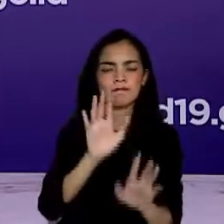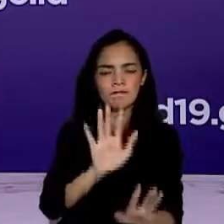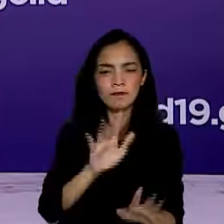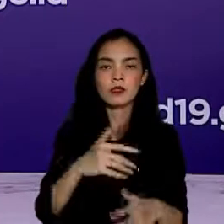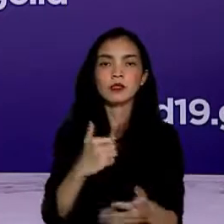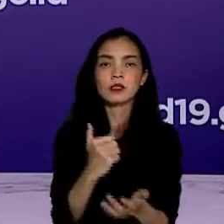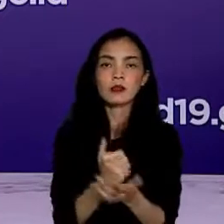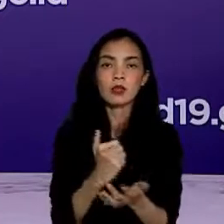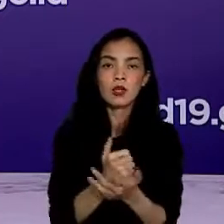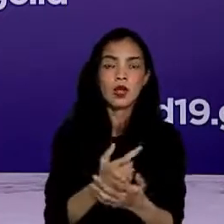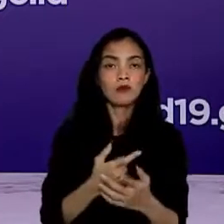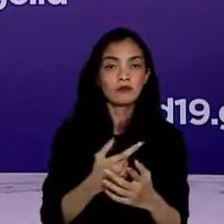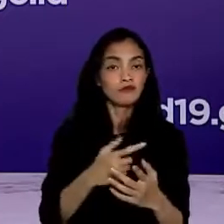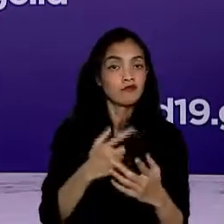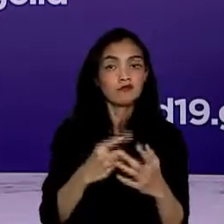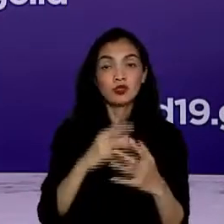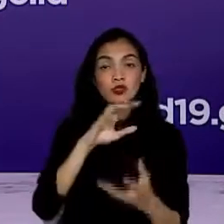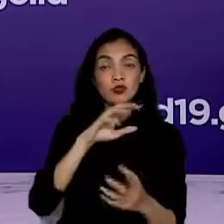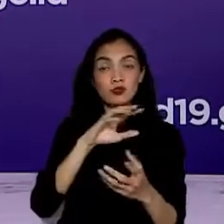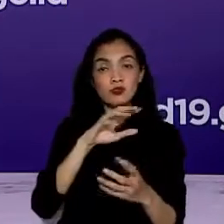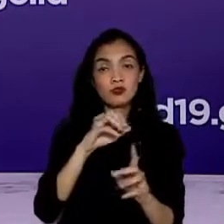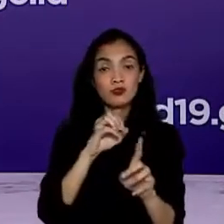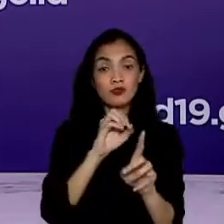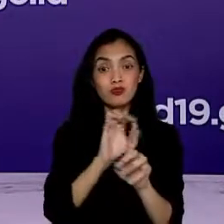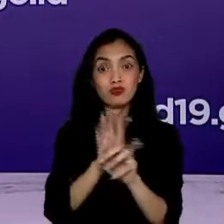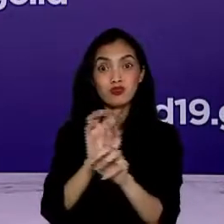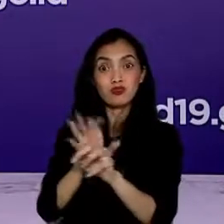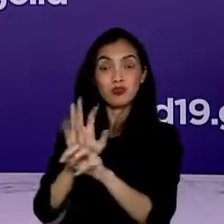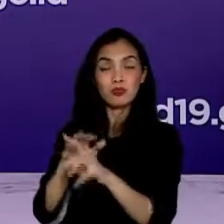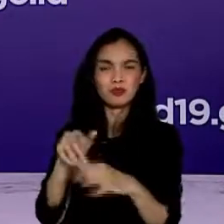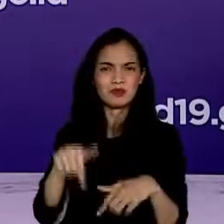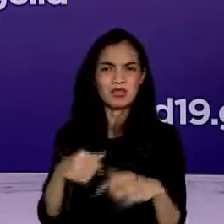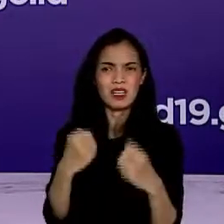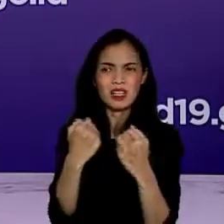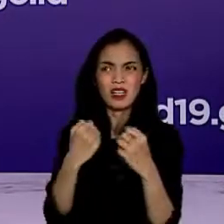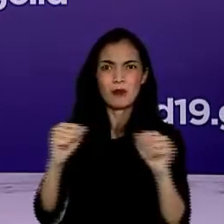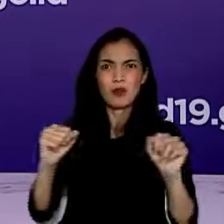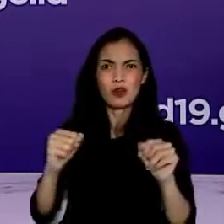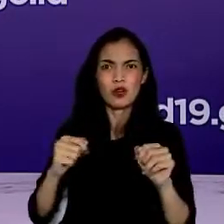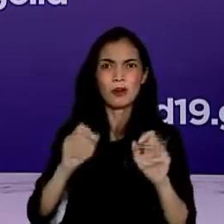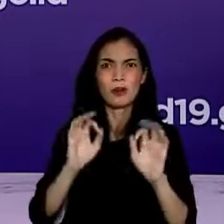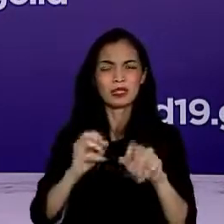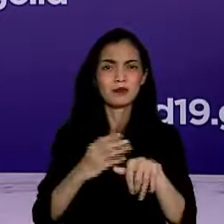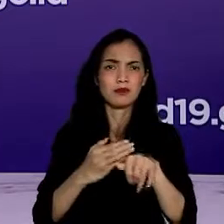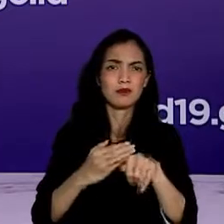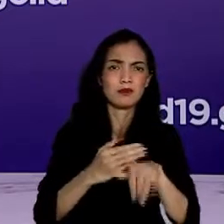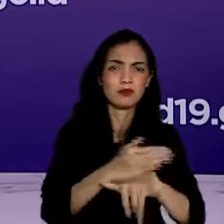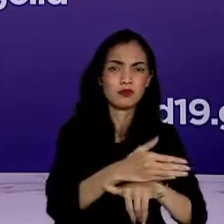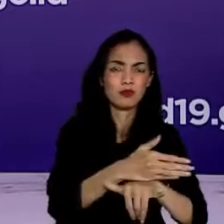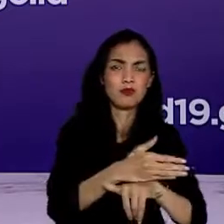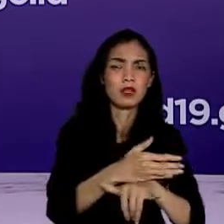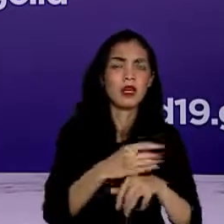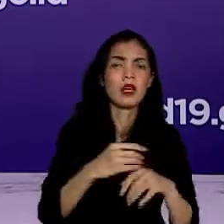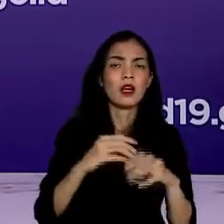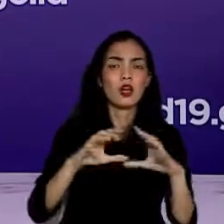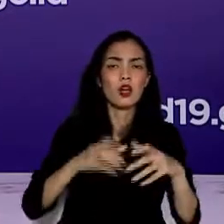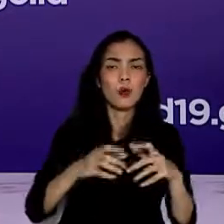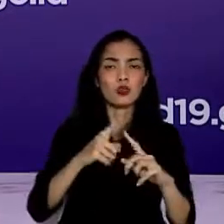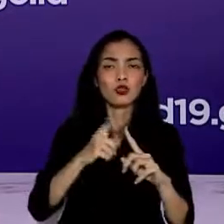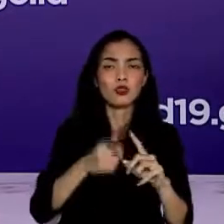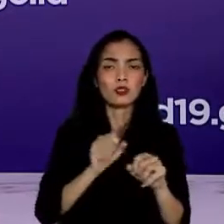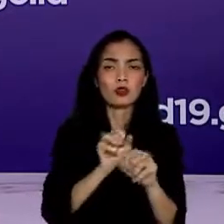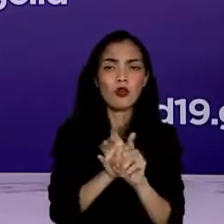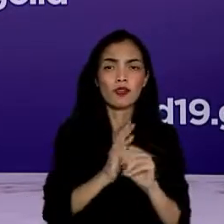mencegah potensi lonjakan kasus di periode libur panjang Hari Raya Idul Adha, maka Satgas sejak 18